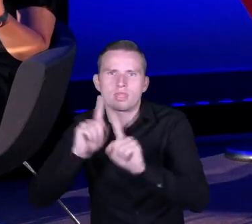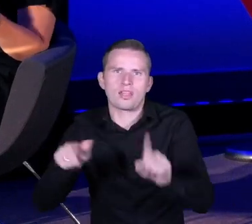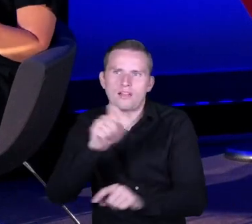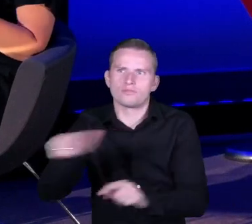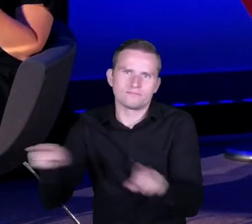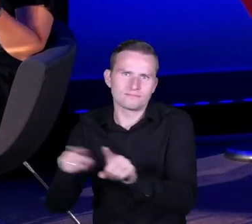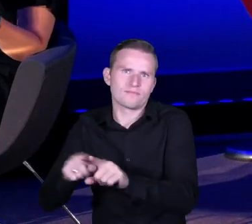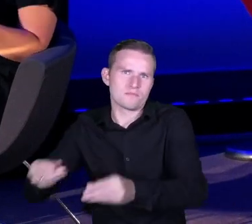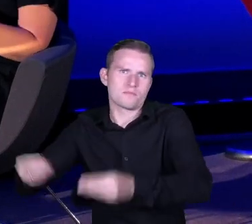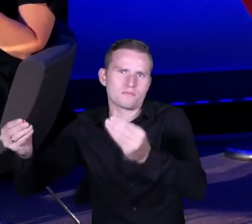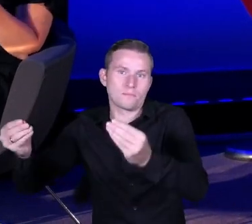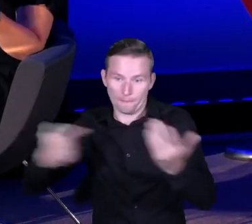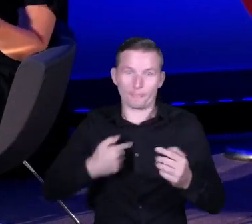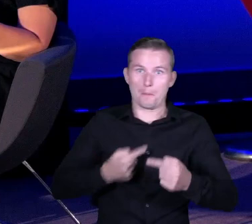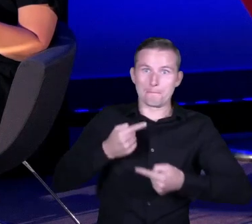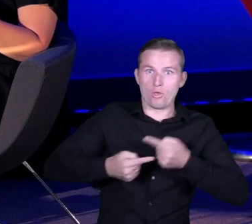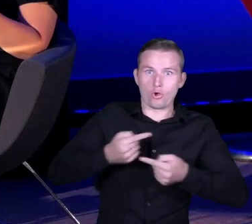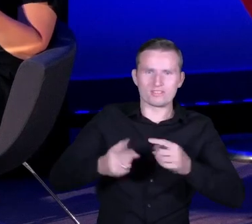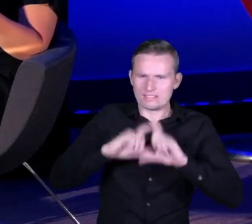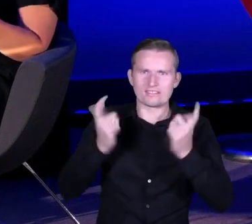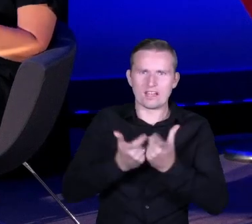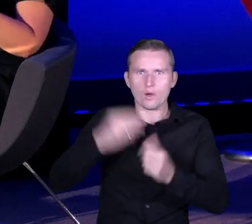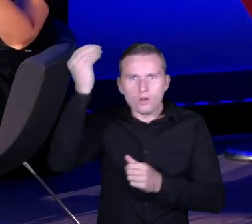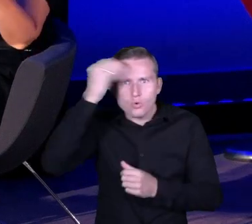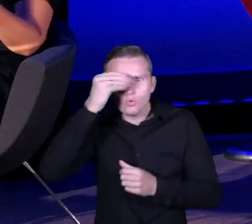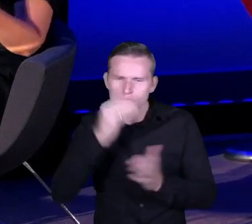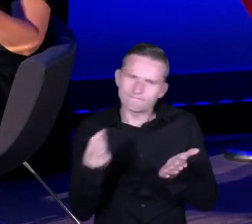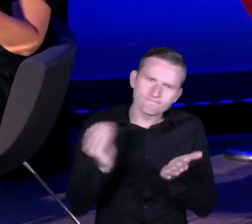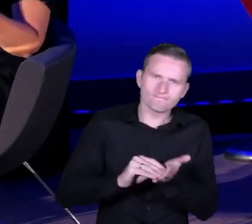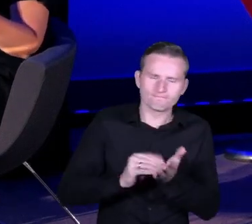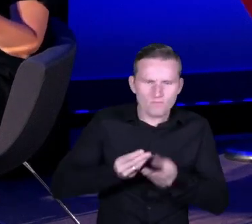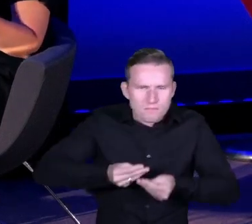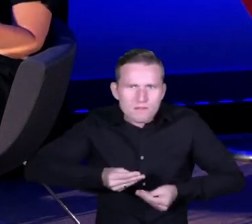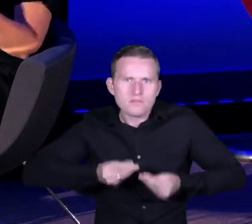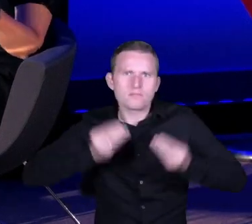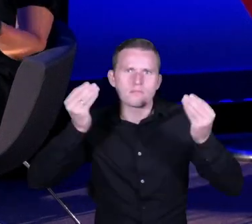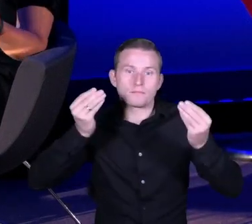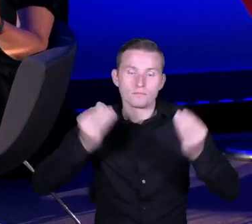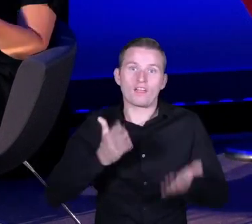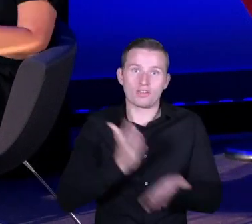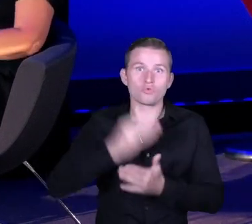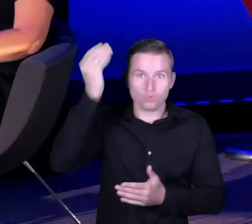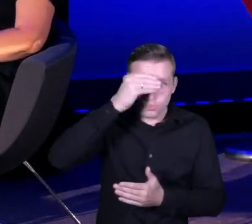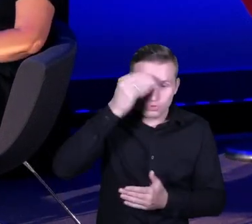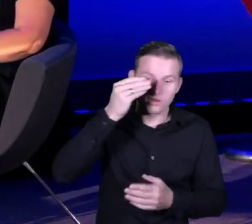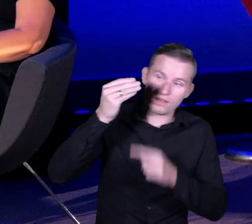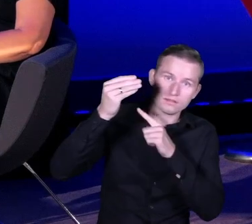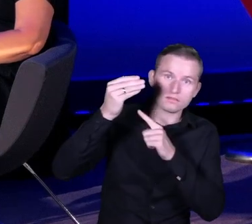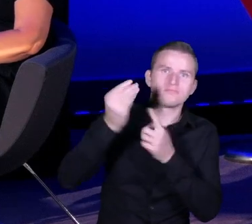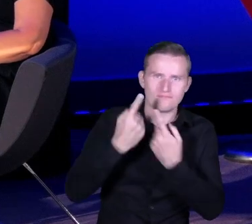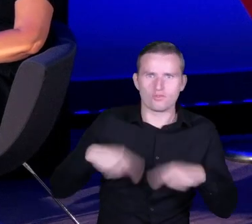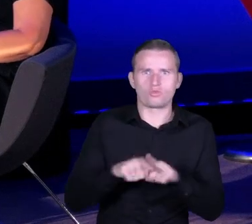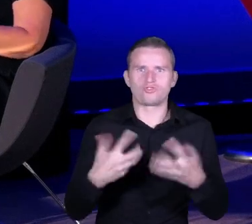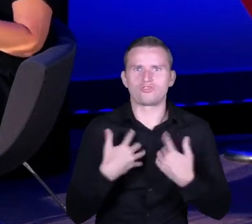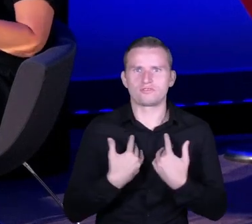cały proces dokształcania, do uczania, a potem to już czego się nauczę, wdrażam w życie. I wydałem się, dopiero